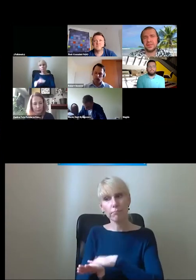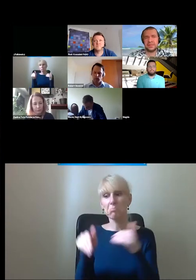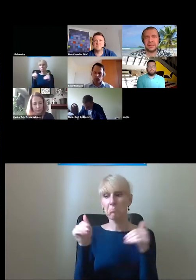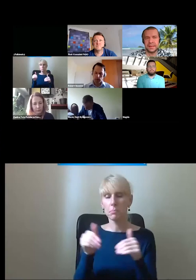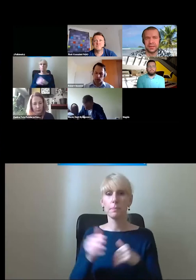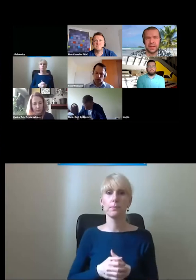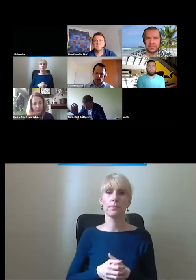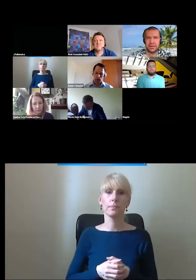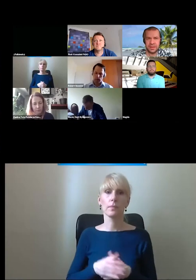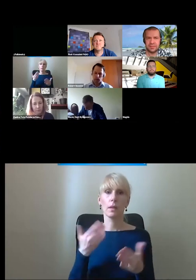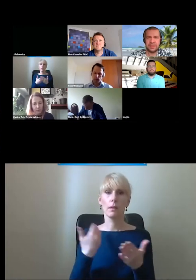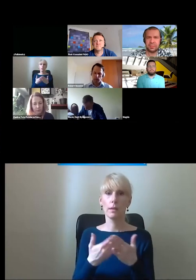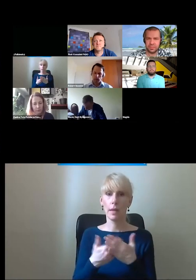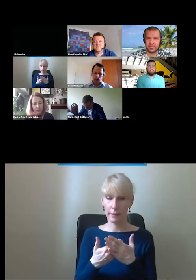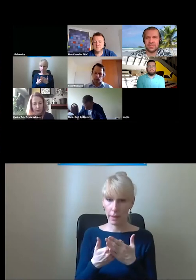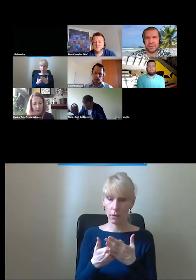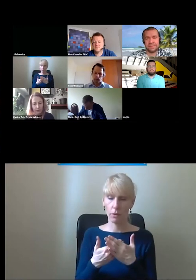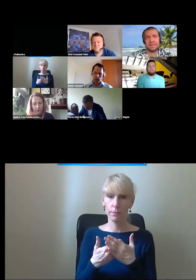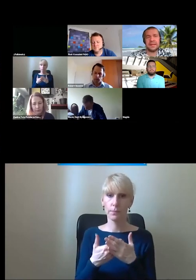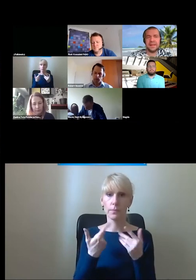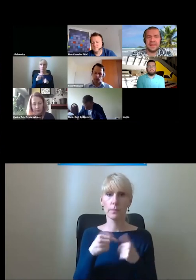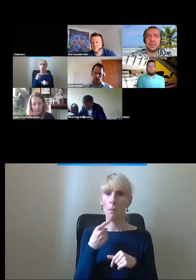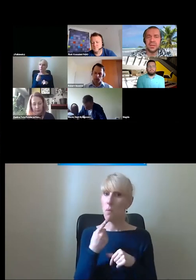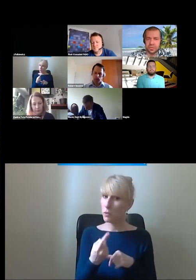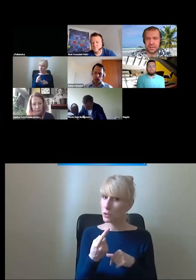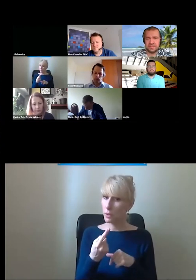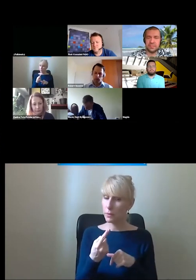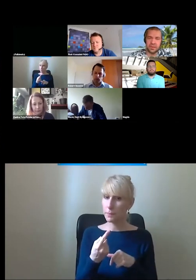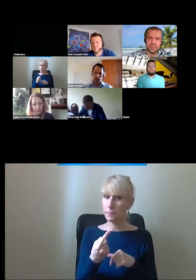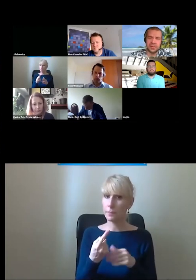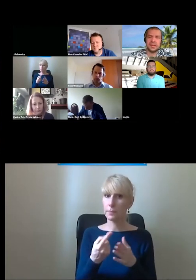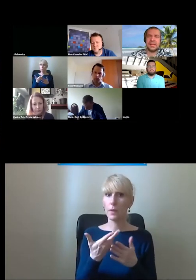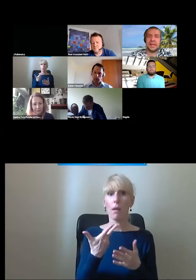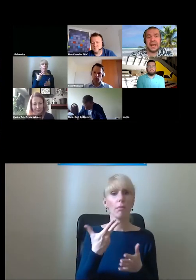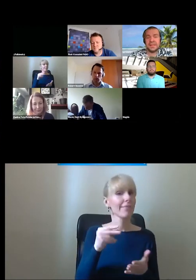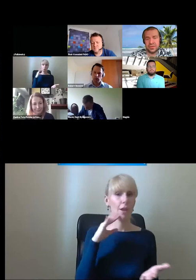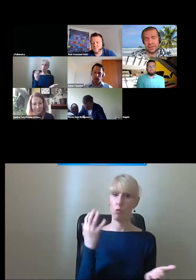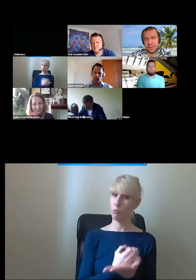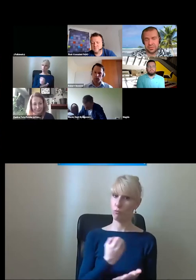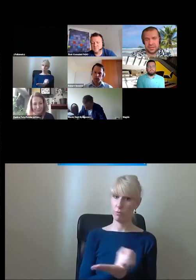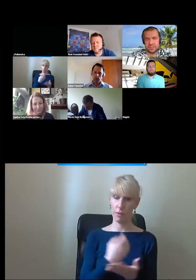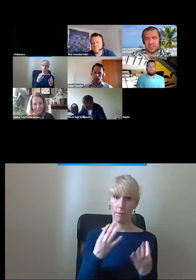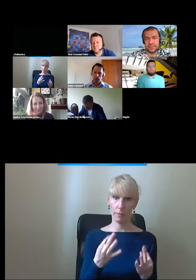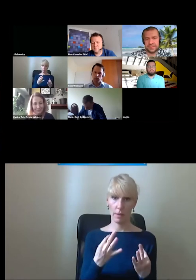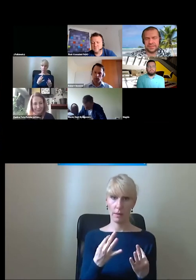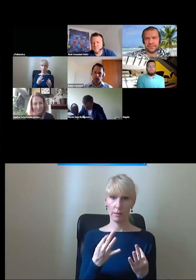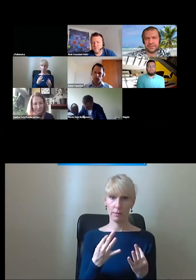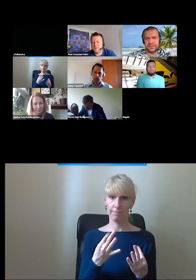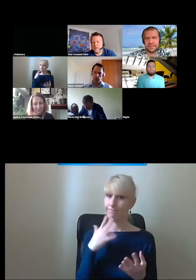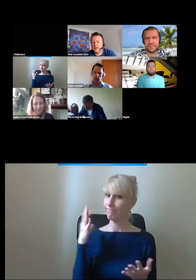słuchajcie, dlatego ja powiedziałem na początku, że no nie korzystam, przykro mi, ale ciągle nie korzystam.